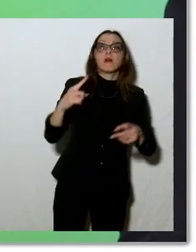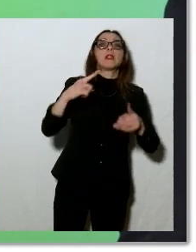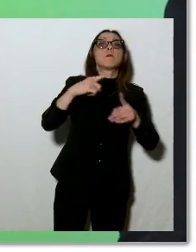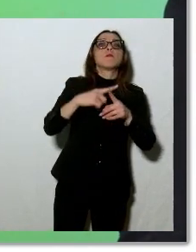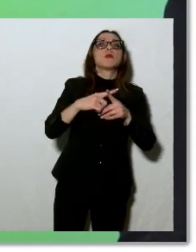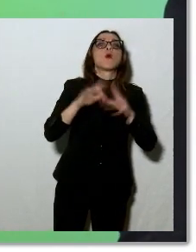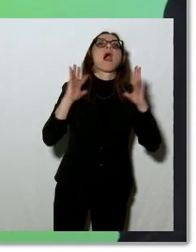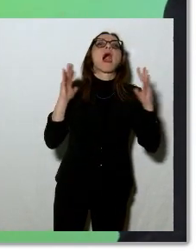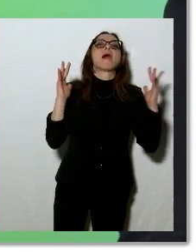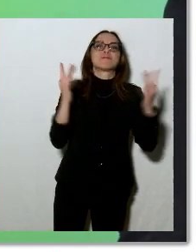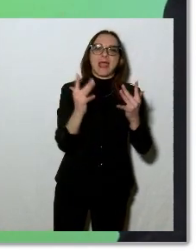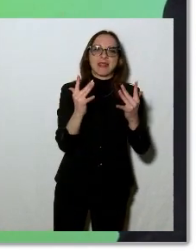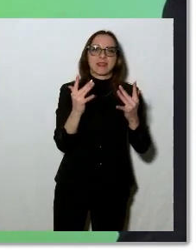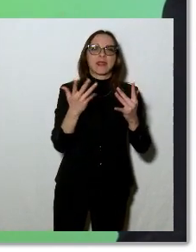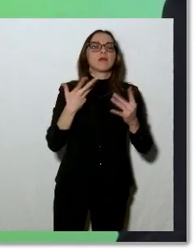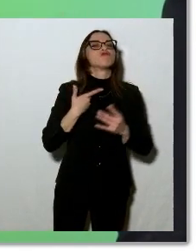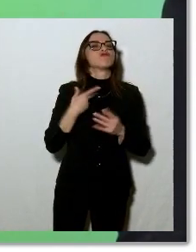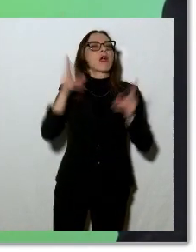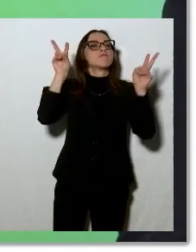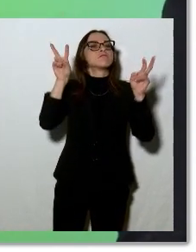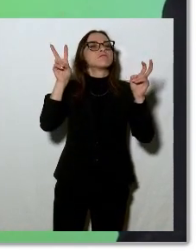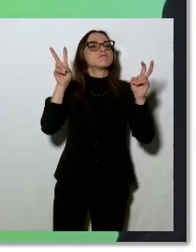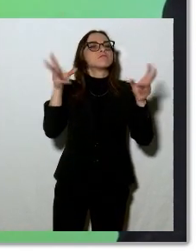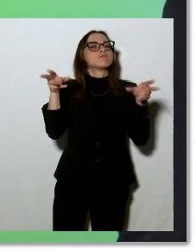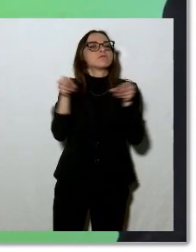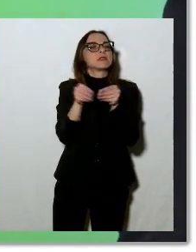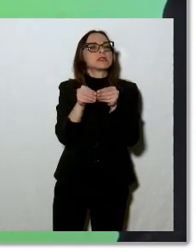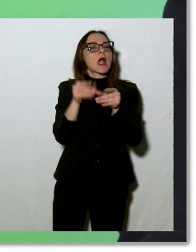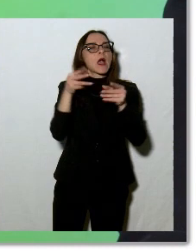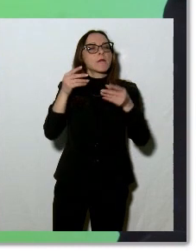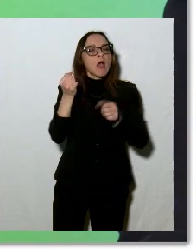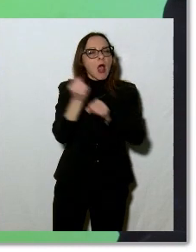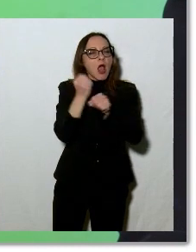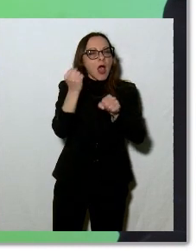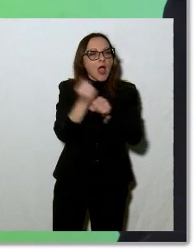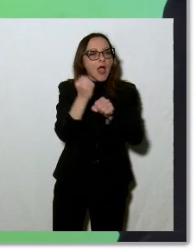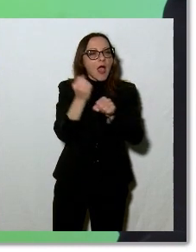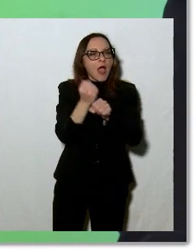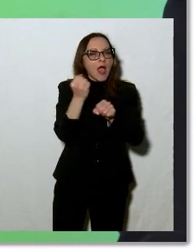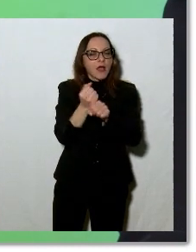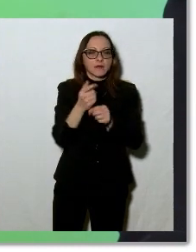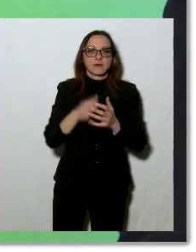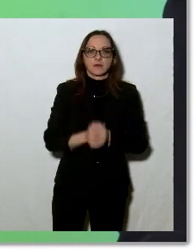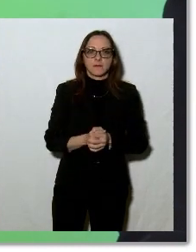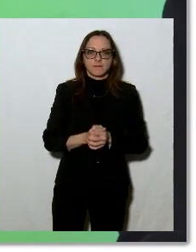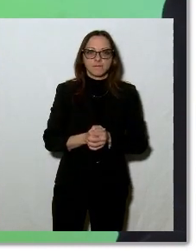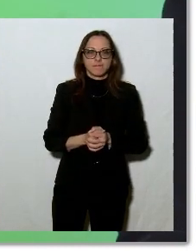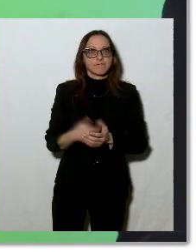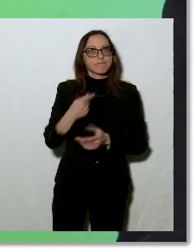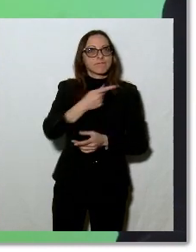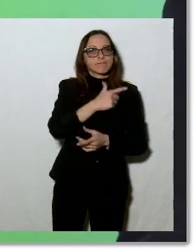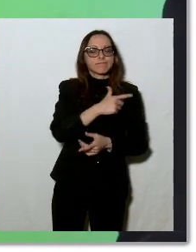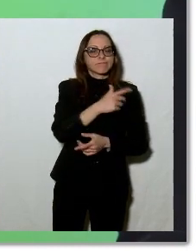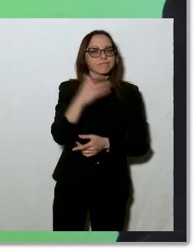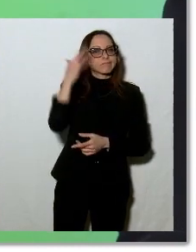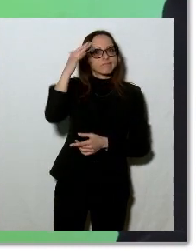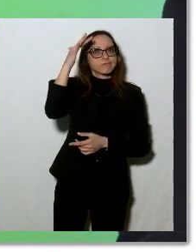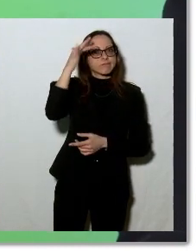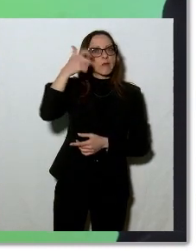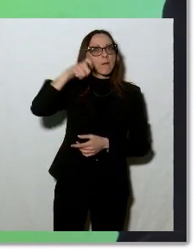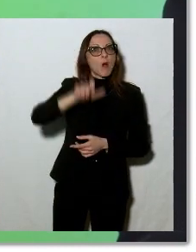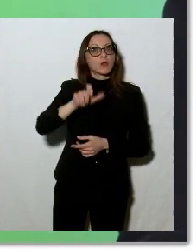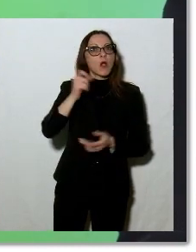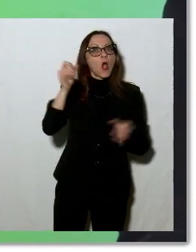C'è tutto un tema su cui stiamo lavorando. Perché abbiamo fatto questo ragionamento? Abbiamo fatto questo ragionamento perché crediamo che ci siano delle grandi